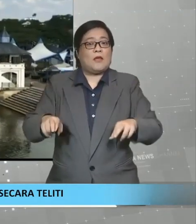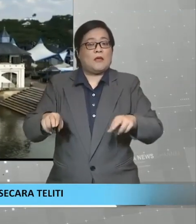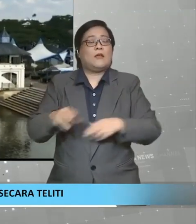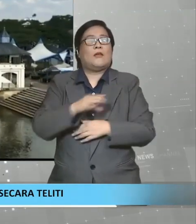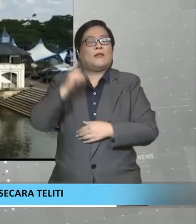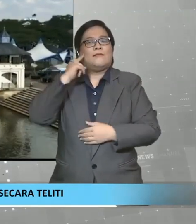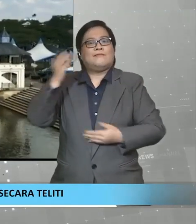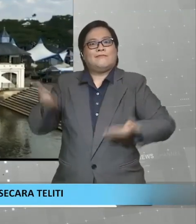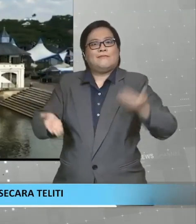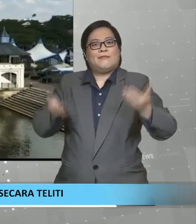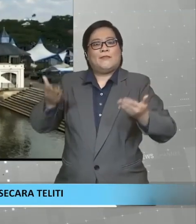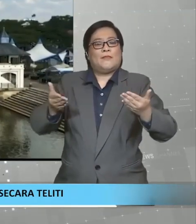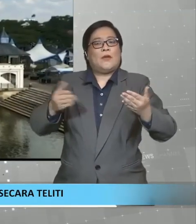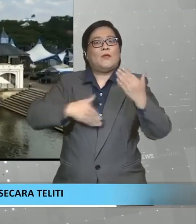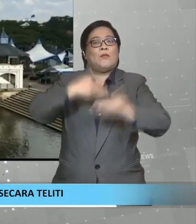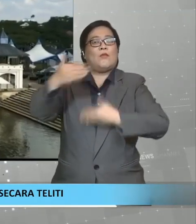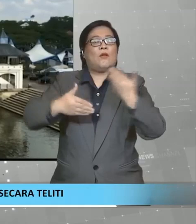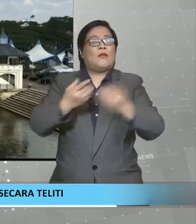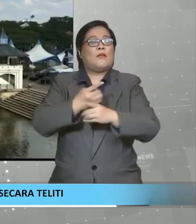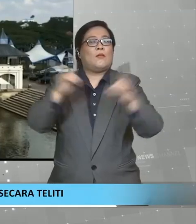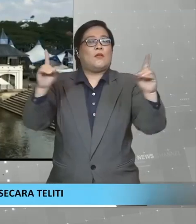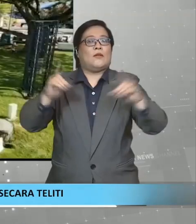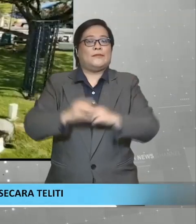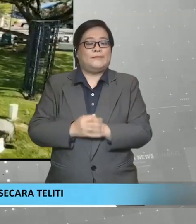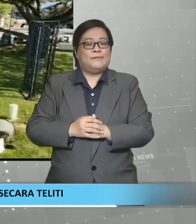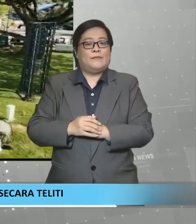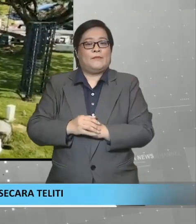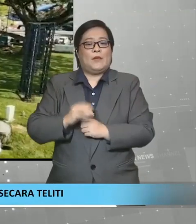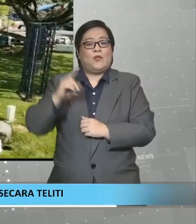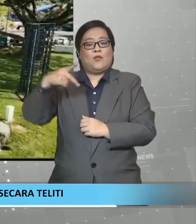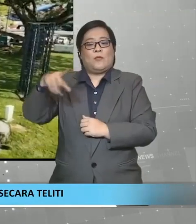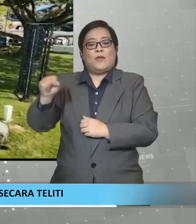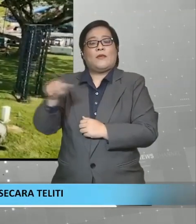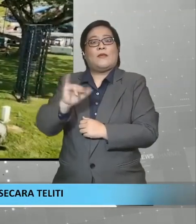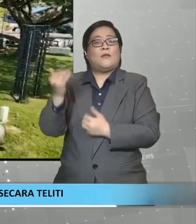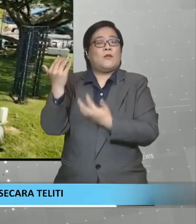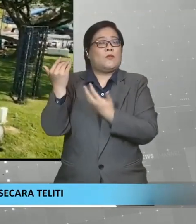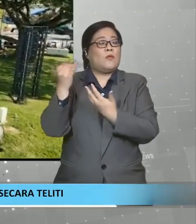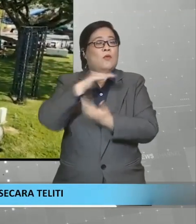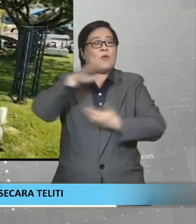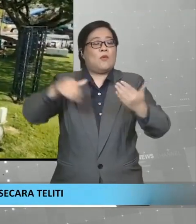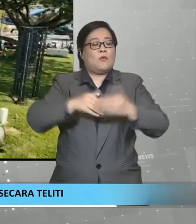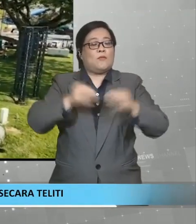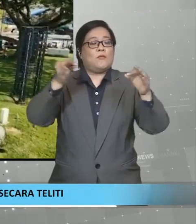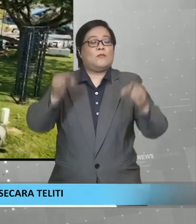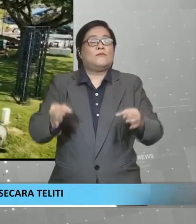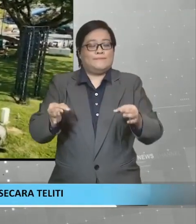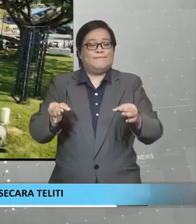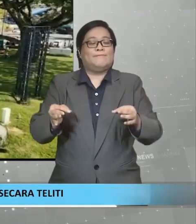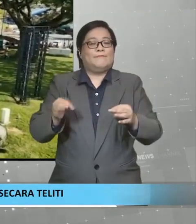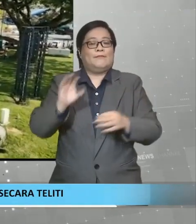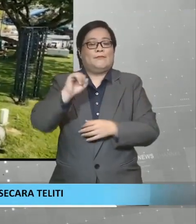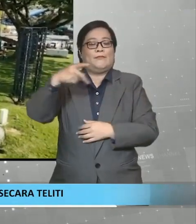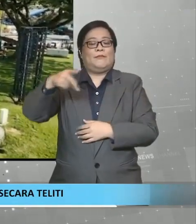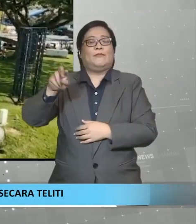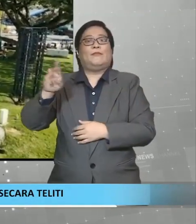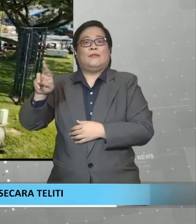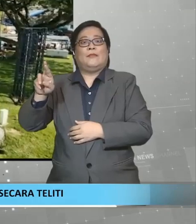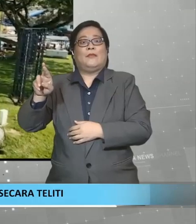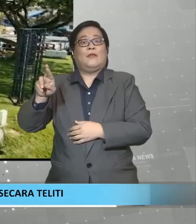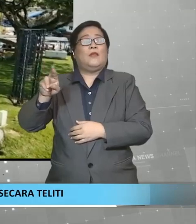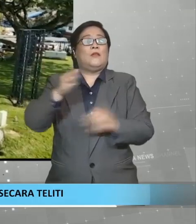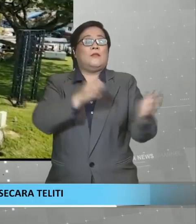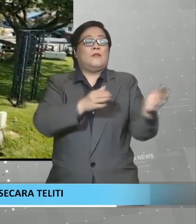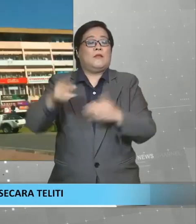samping mengimbangi proses demokrasi. GPS juga menunggu dan menerima segala keputusan yang ditetapkan SPR untuk